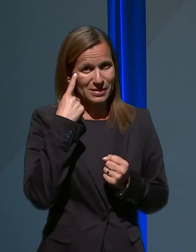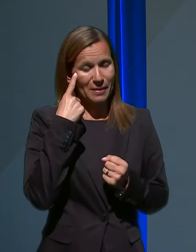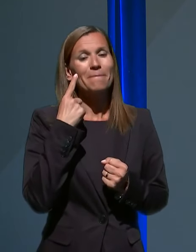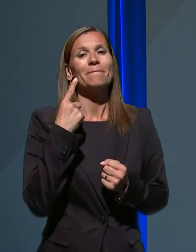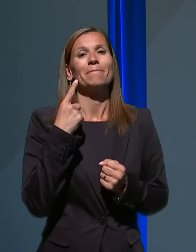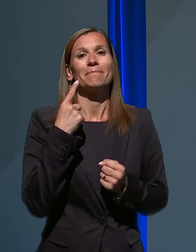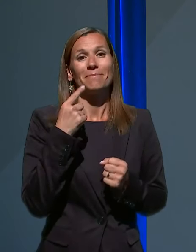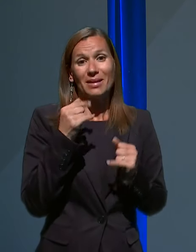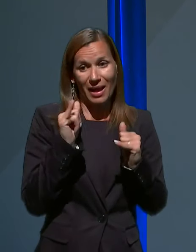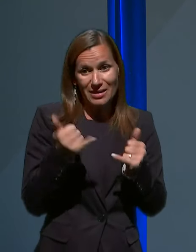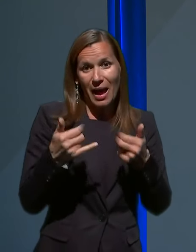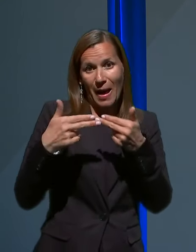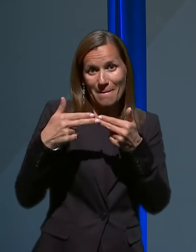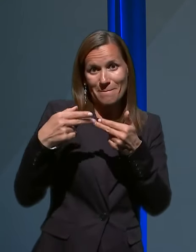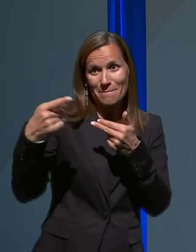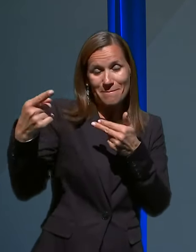obzorju